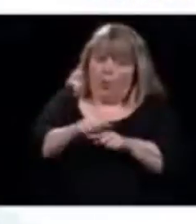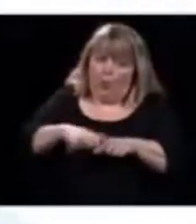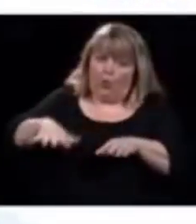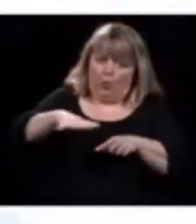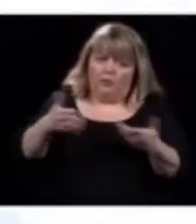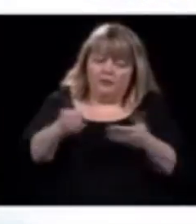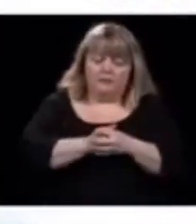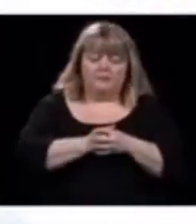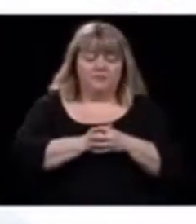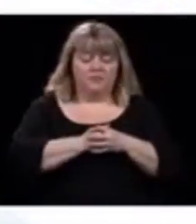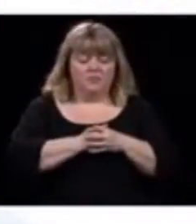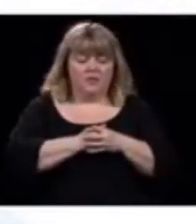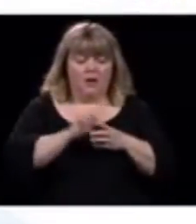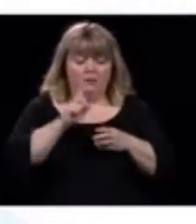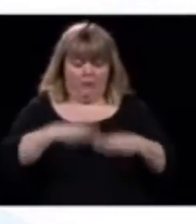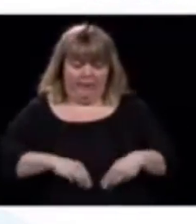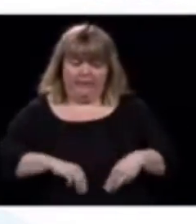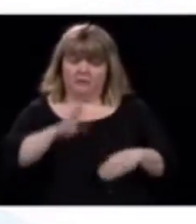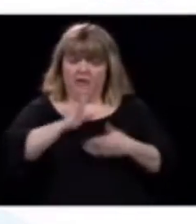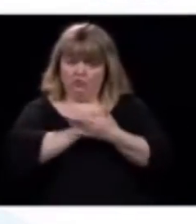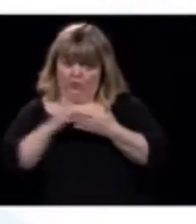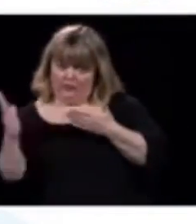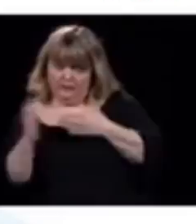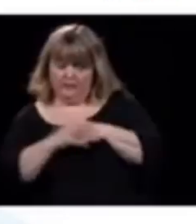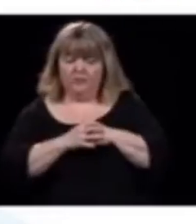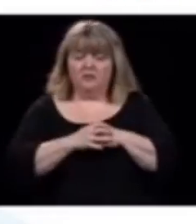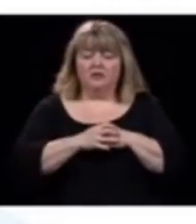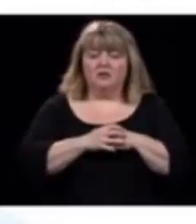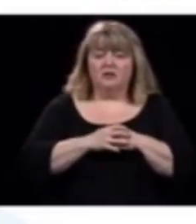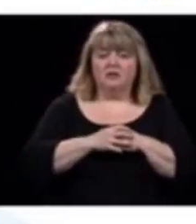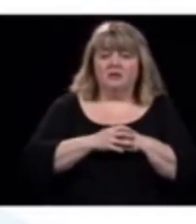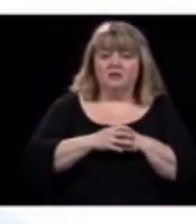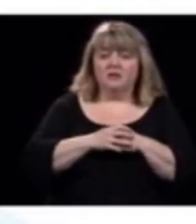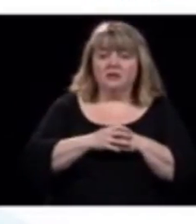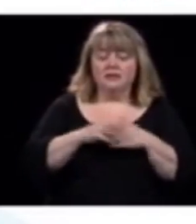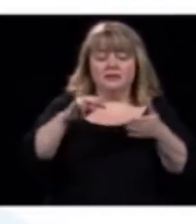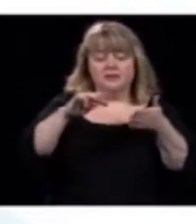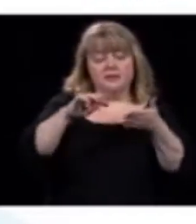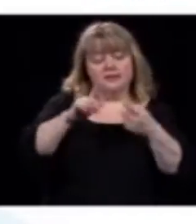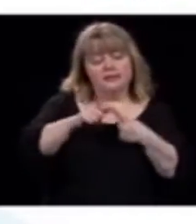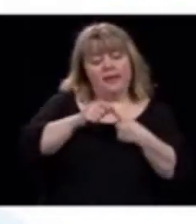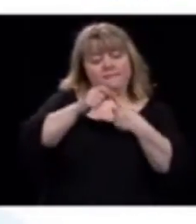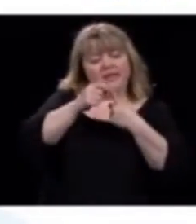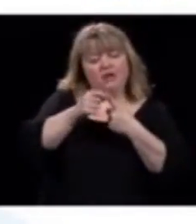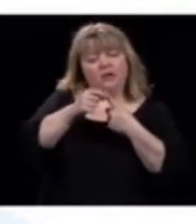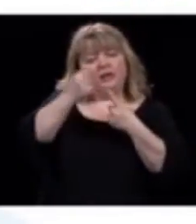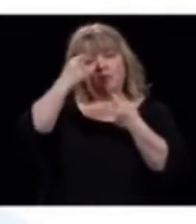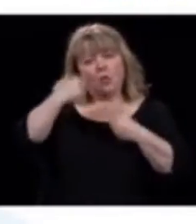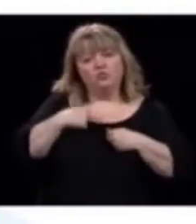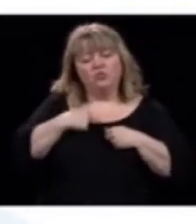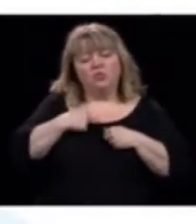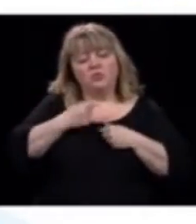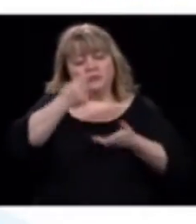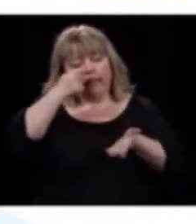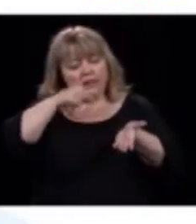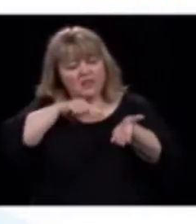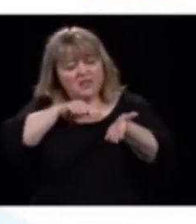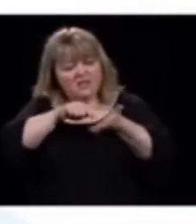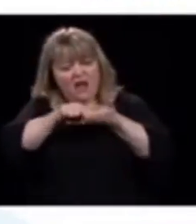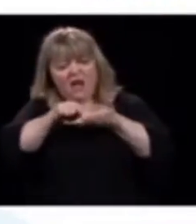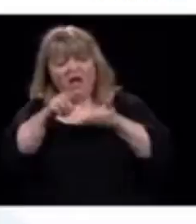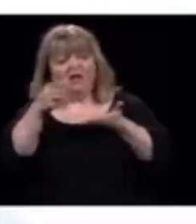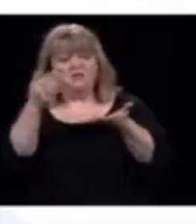comprenne, Ce n pas la priorité de faire des tests pour savoir si la personne